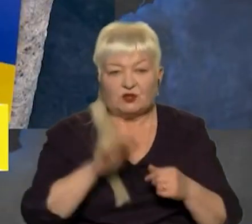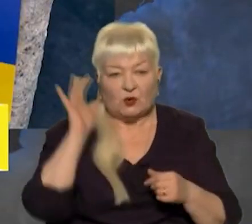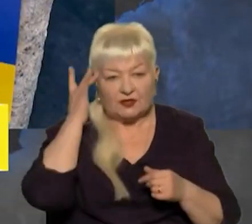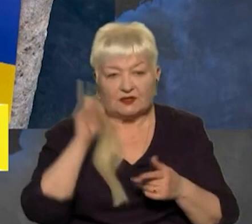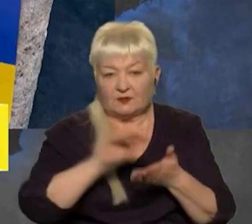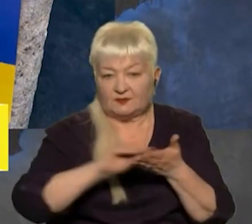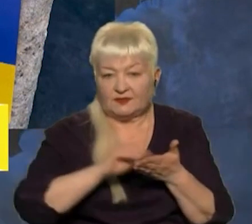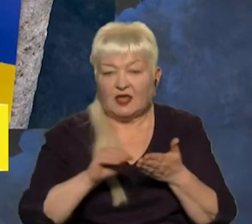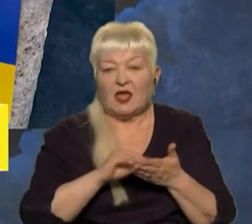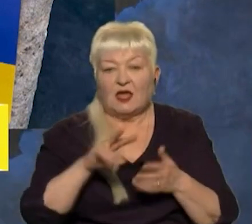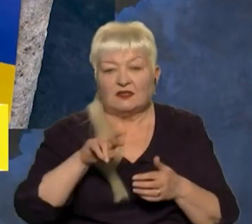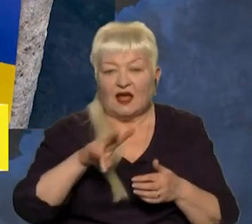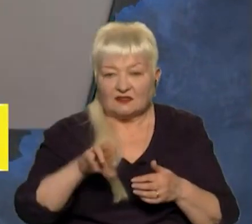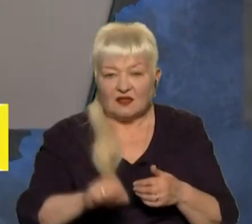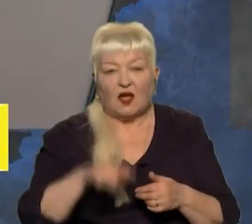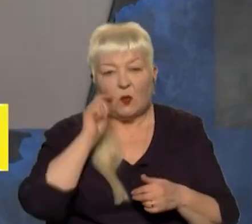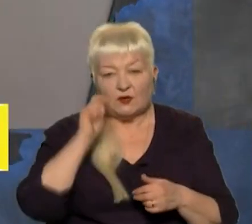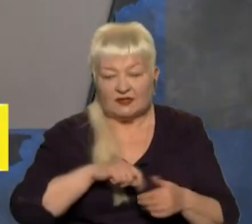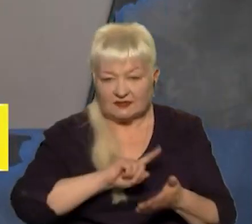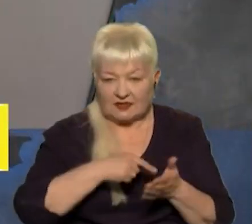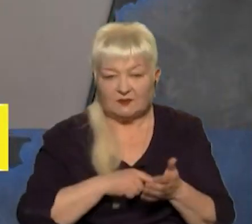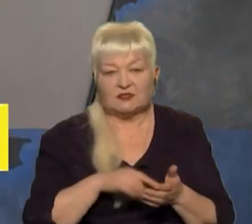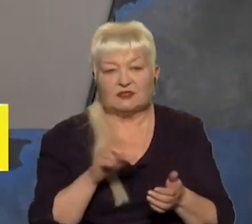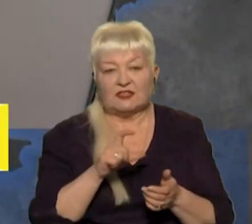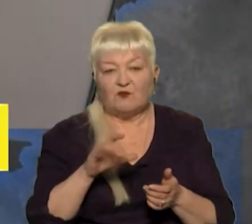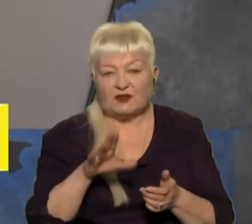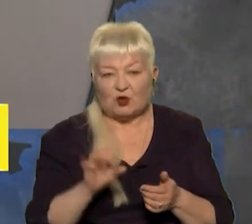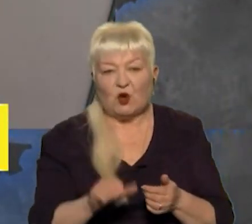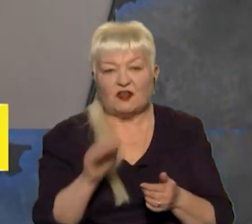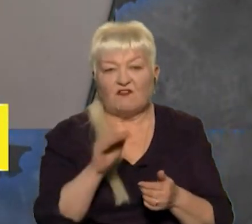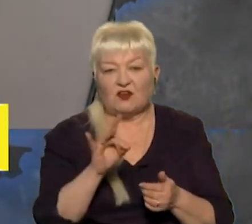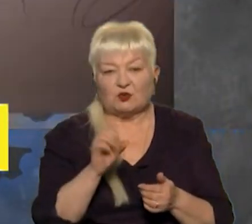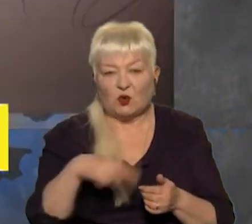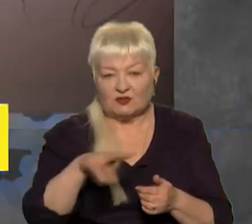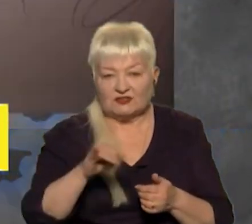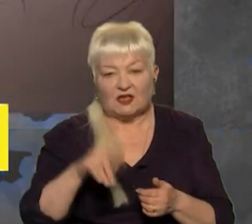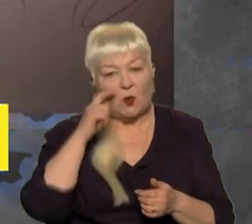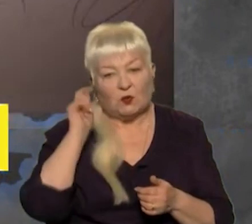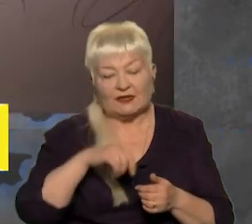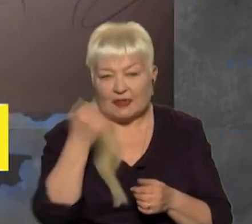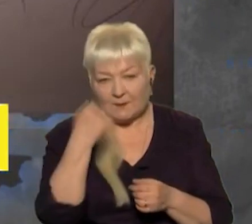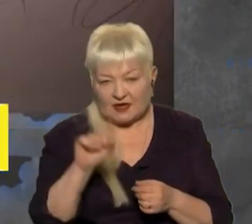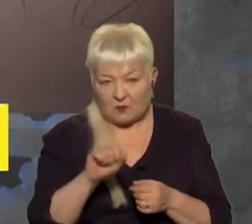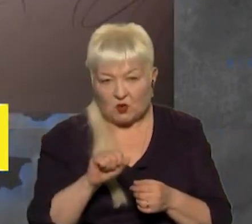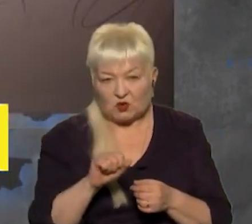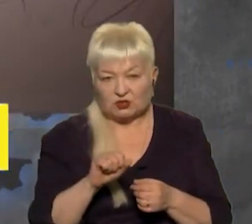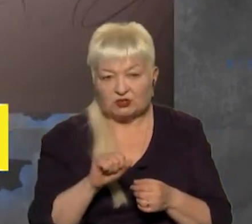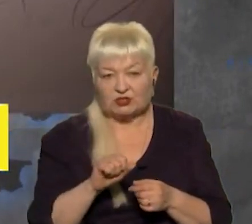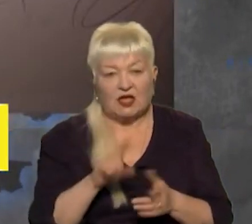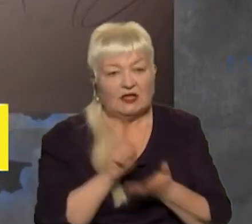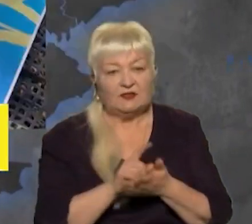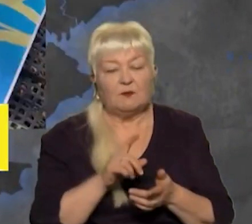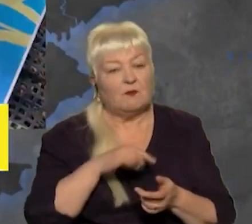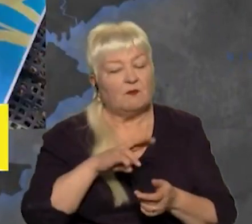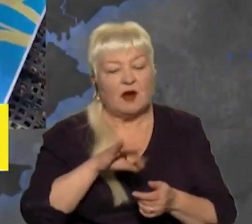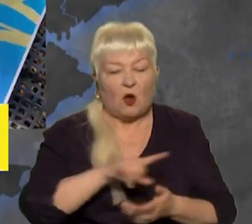написами «Ялта – українське місто», «Євпаторію – українське місто», «Феодосія – українське місто» та «Україна переможе». Цитую, ми обов'язково